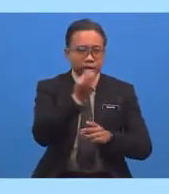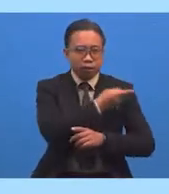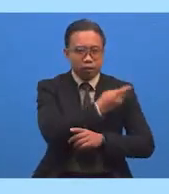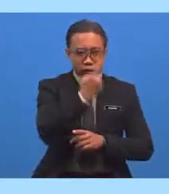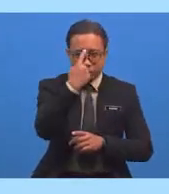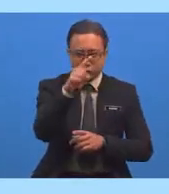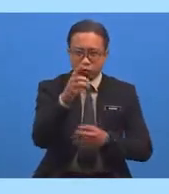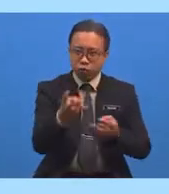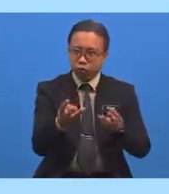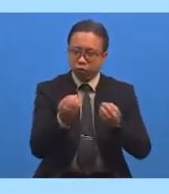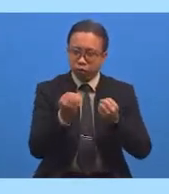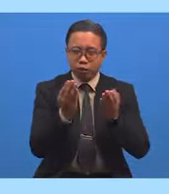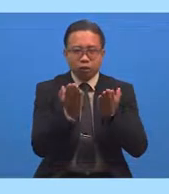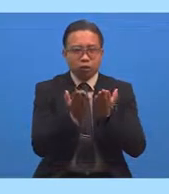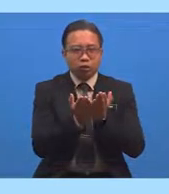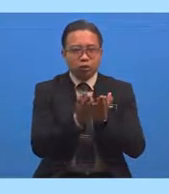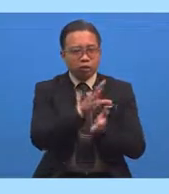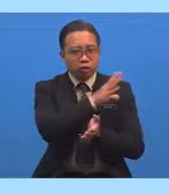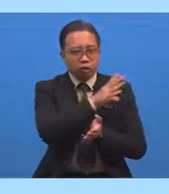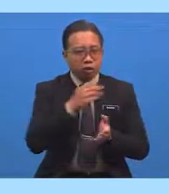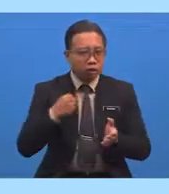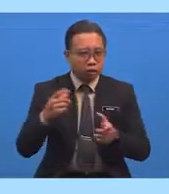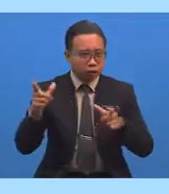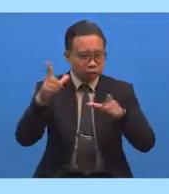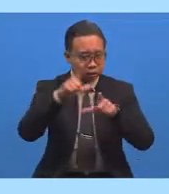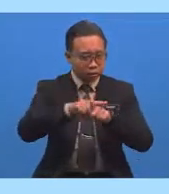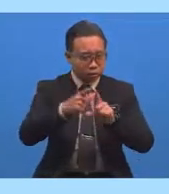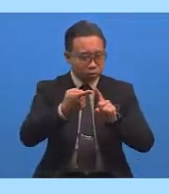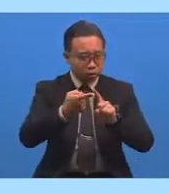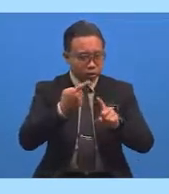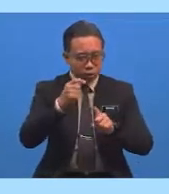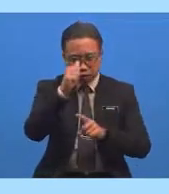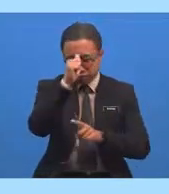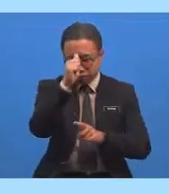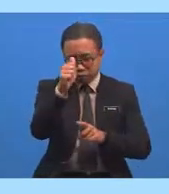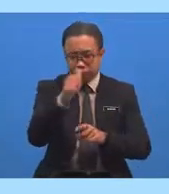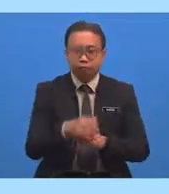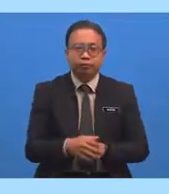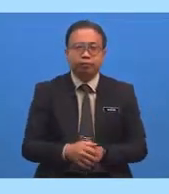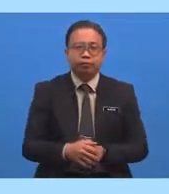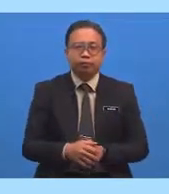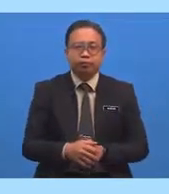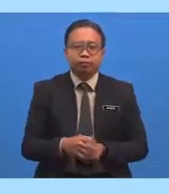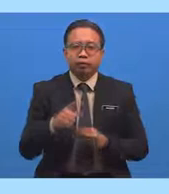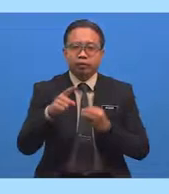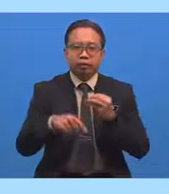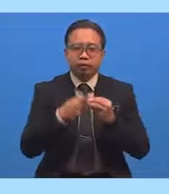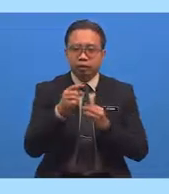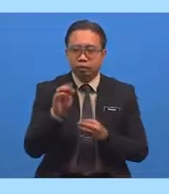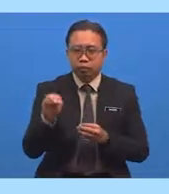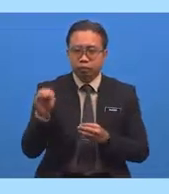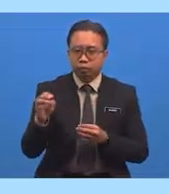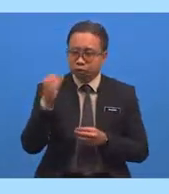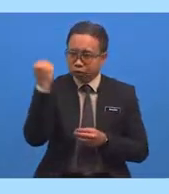untuk meminta doa Dan perlindungan daripada Allah Ta'ala Apabila murid-murid